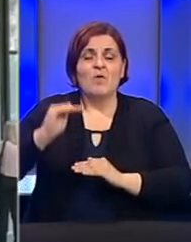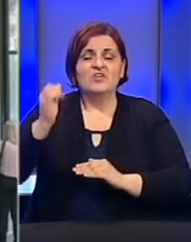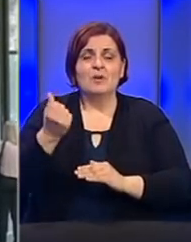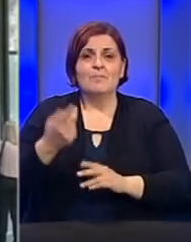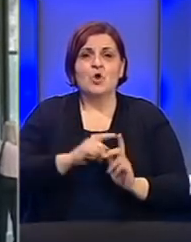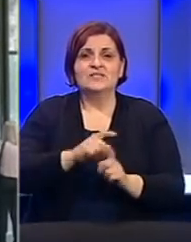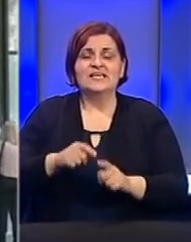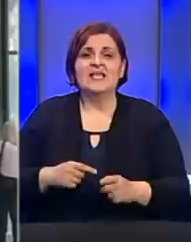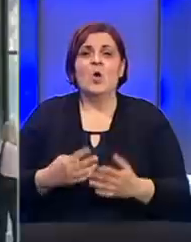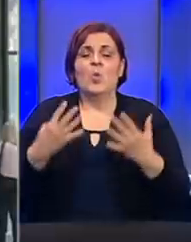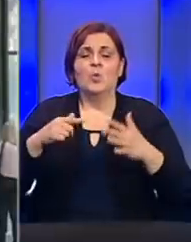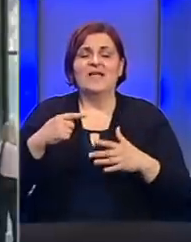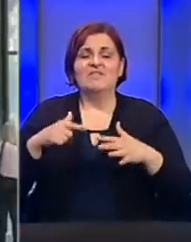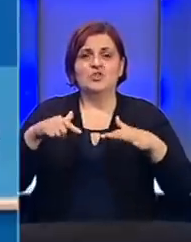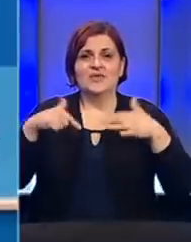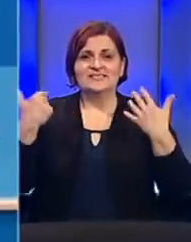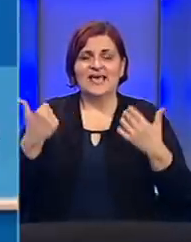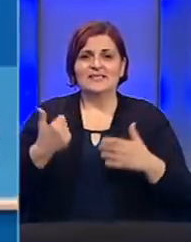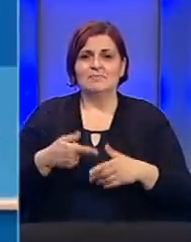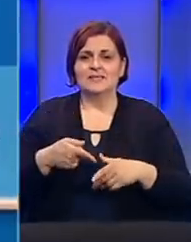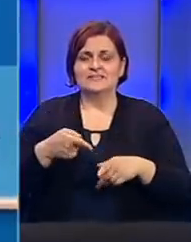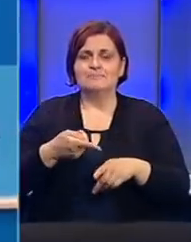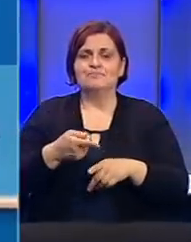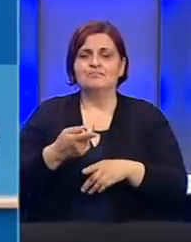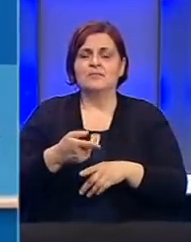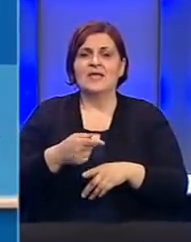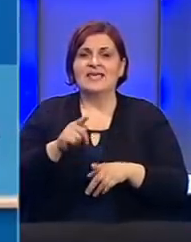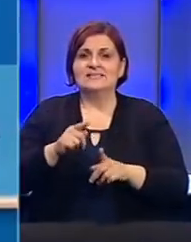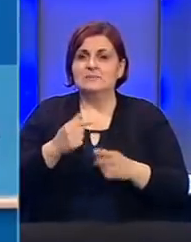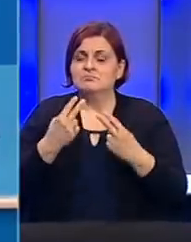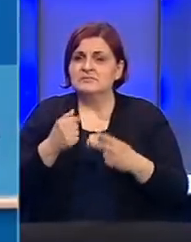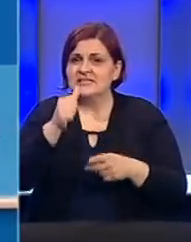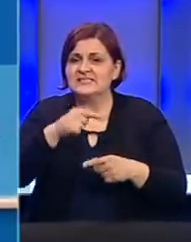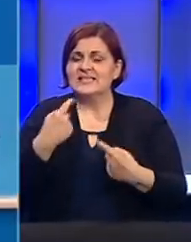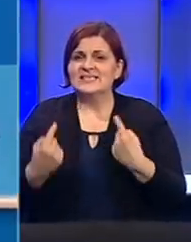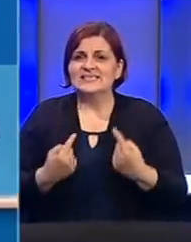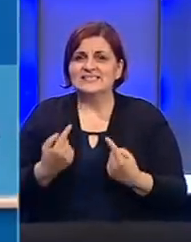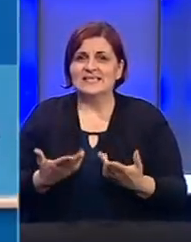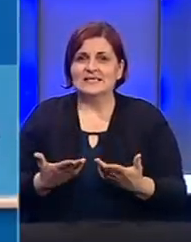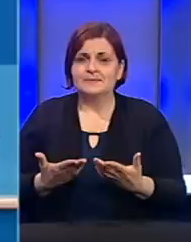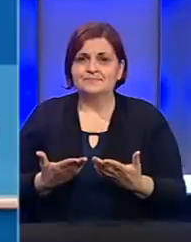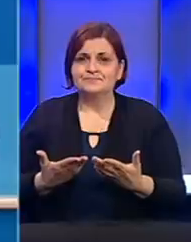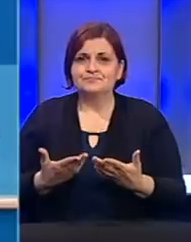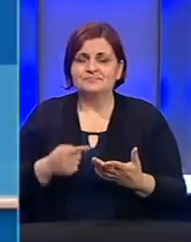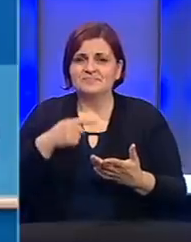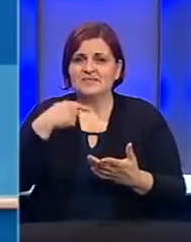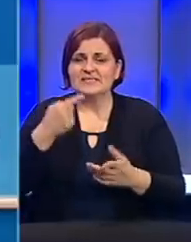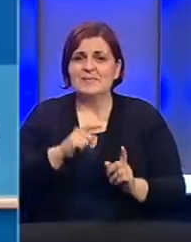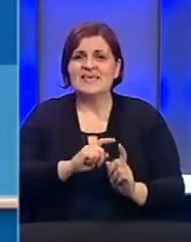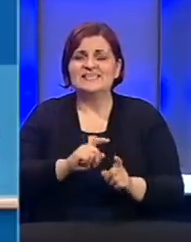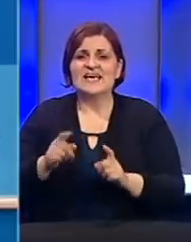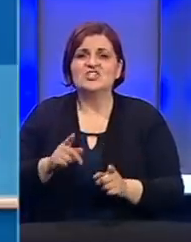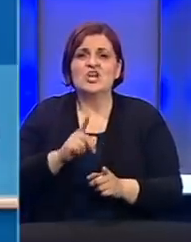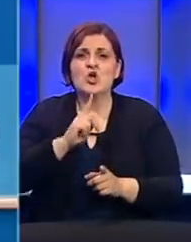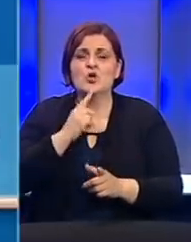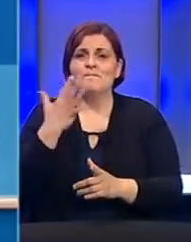zaraženih u devetoj nedjelji epidemije. Ono što je meni značajno je, kada je sad u pitanju epidemiološka situacija, sadržimo ovog trenda zaraženosti koji